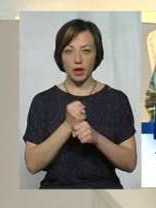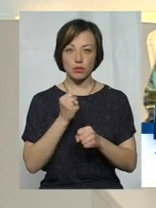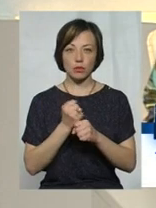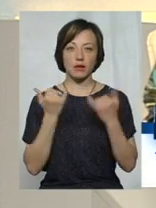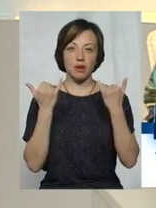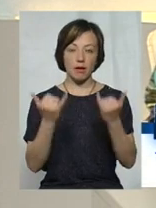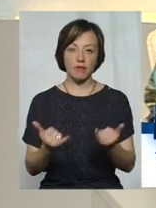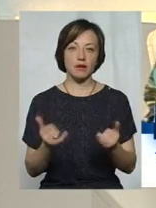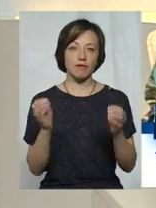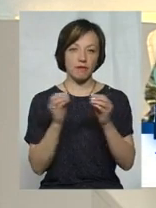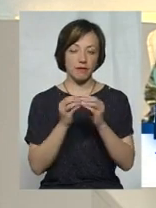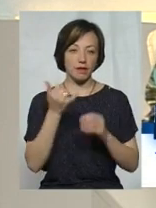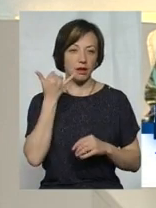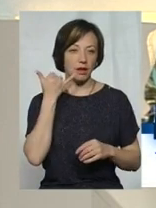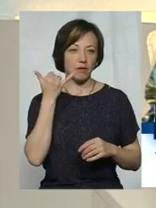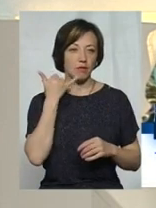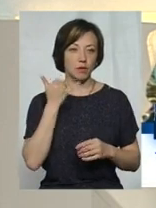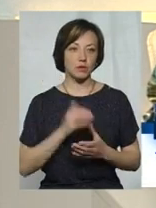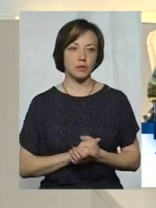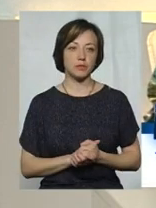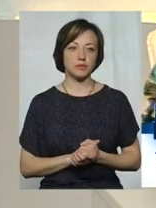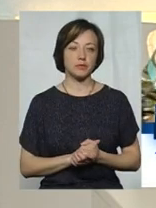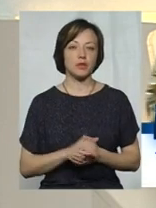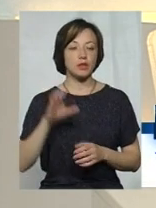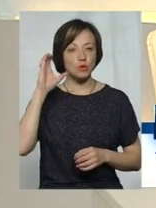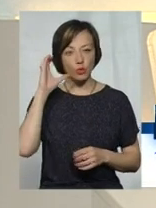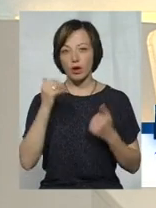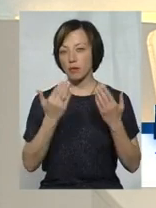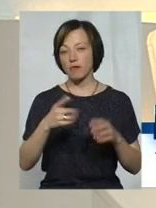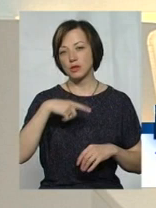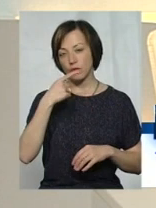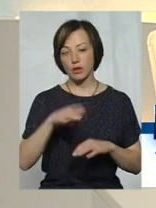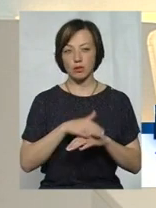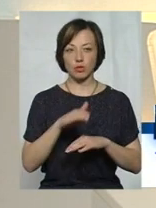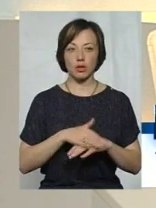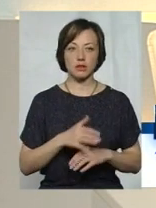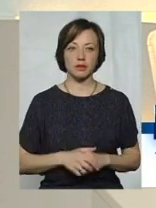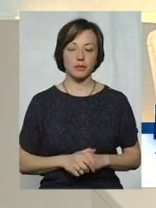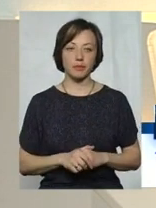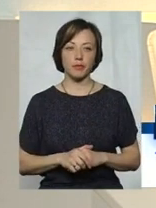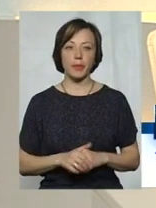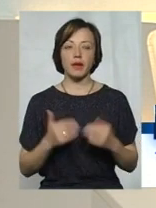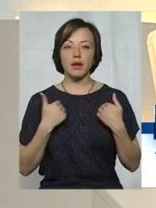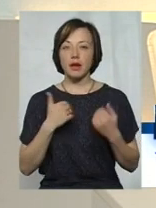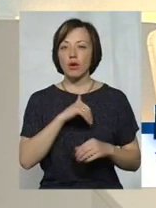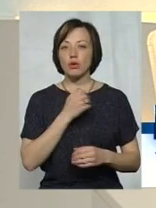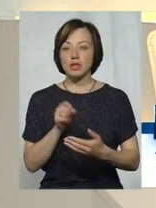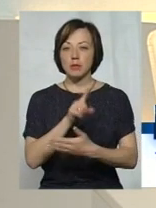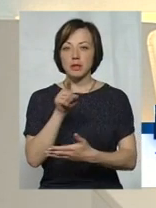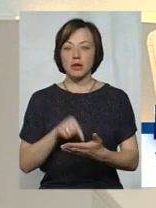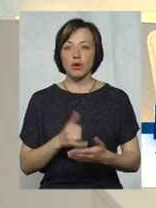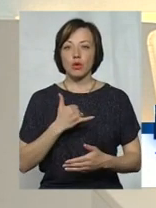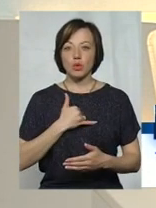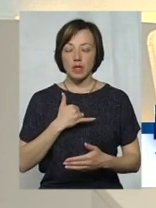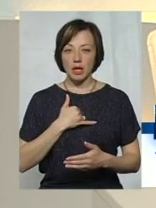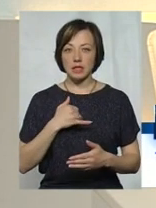для вас, телефонний змінний 61960, слухаємо вас, говоріть, будь ласка. Я хочу запитати, в нас на